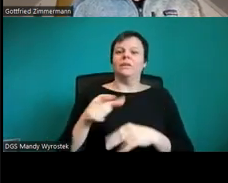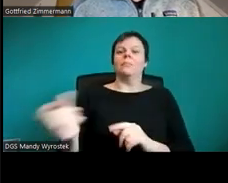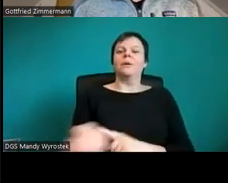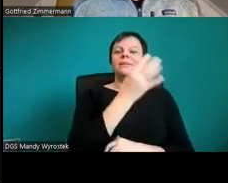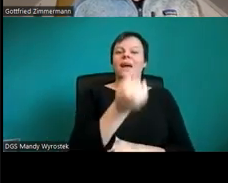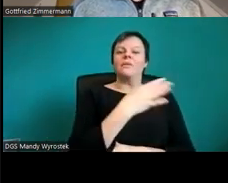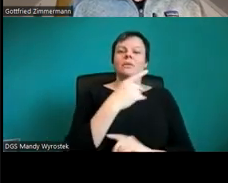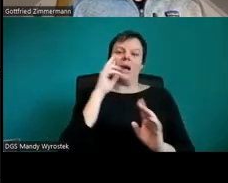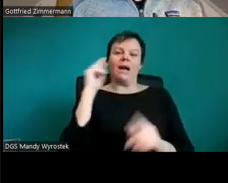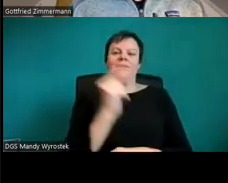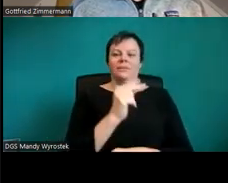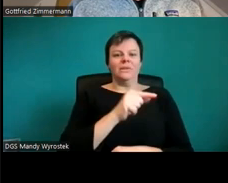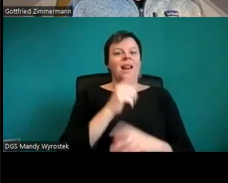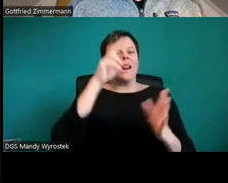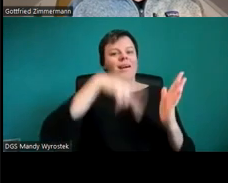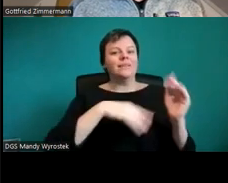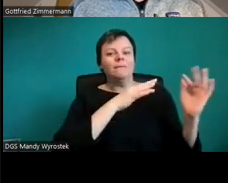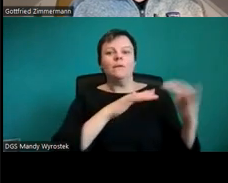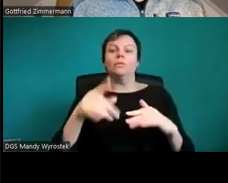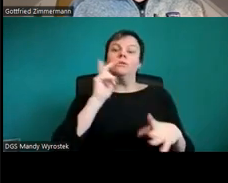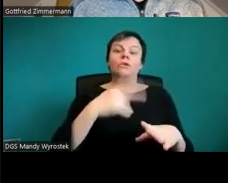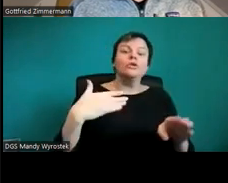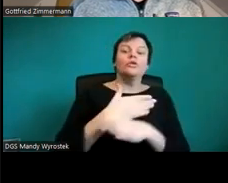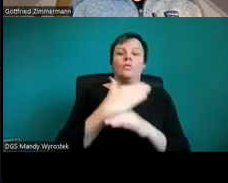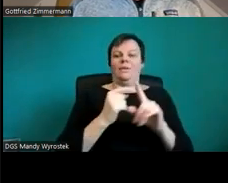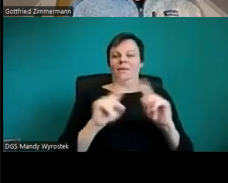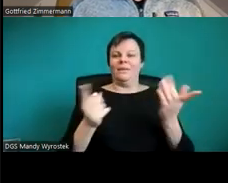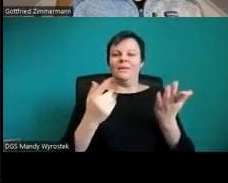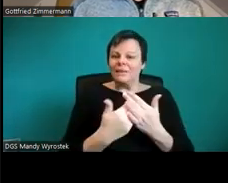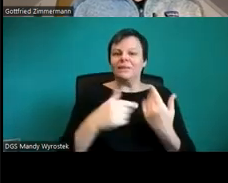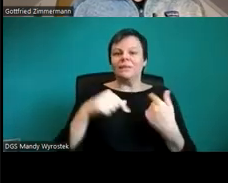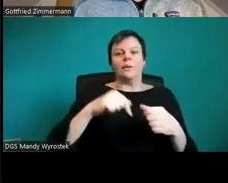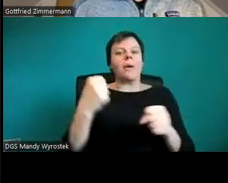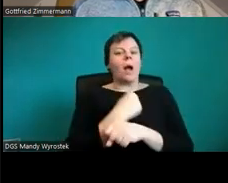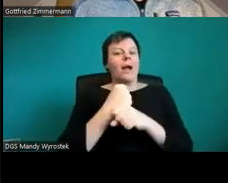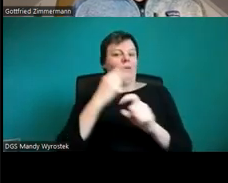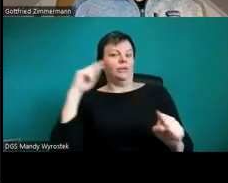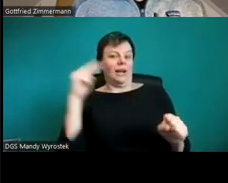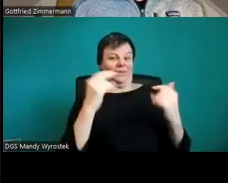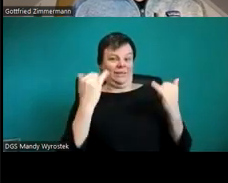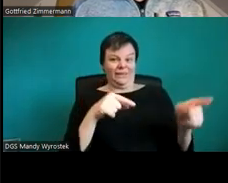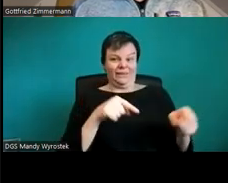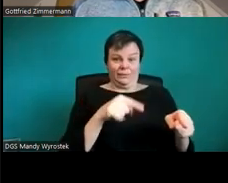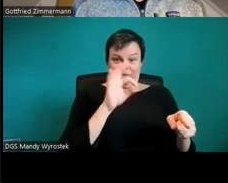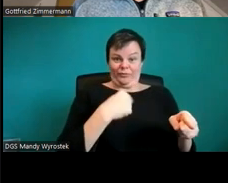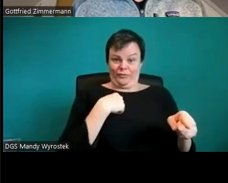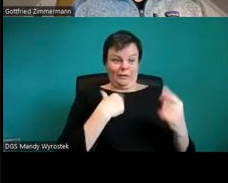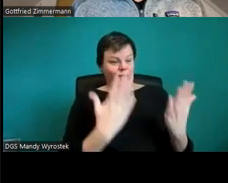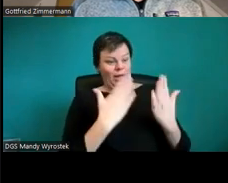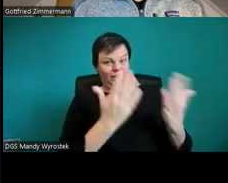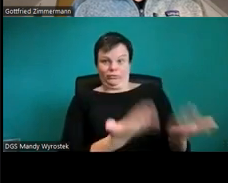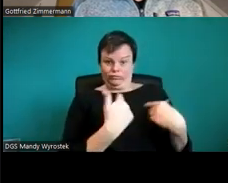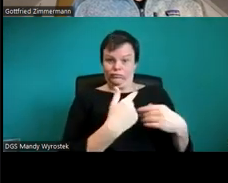vorlesen lassen, weil es kann ja sein, dass ich da was verändern möchte, als jemand, der jetzt hier diese Folien bearbeitet. Dekorativ,